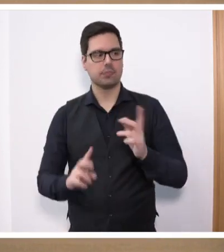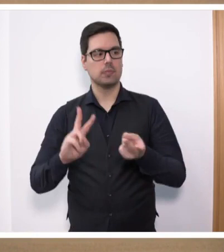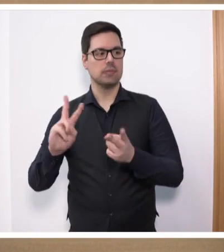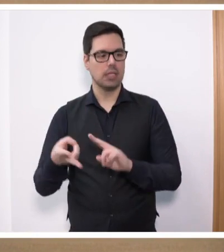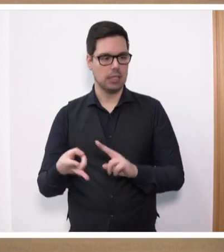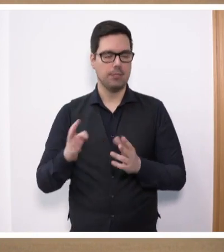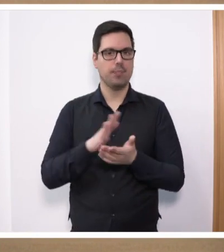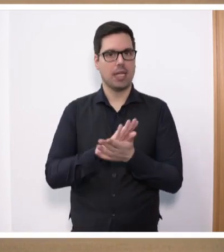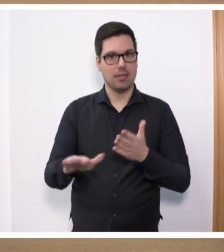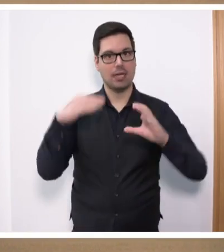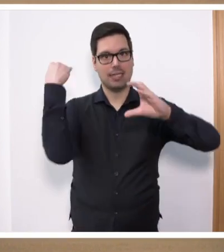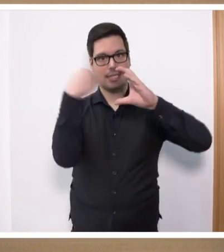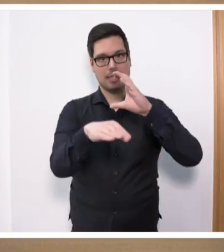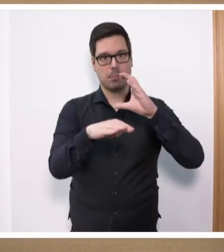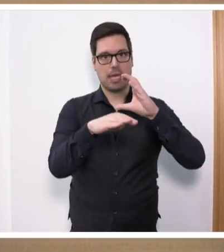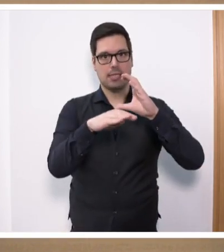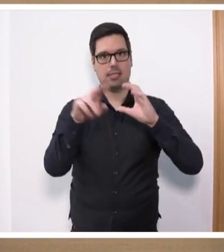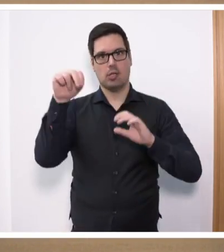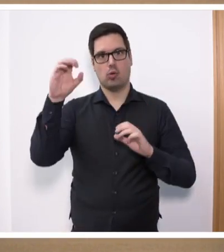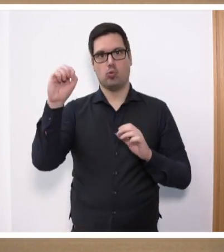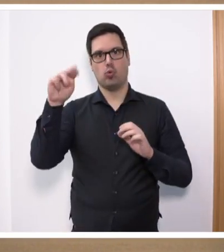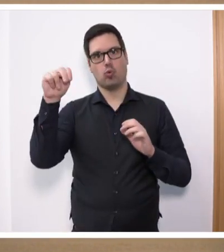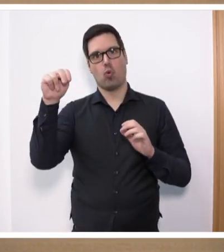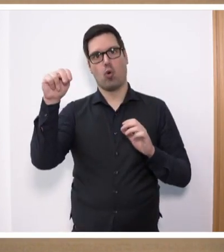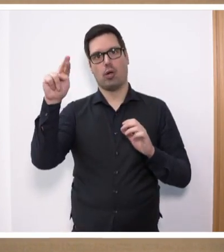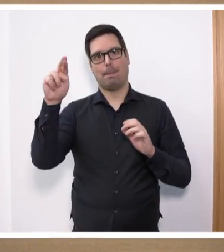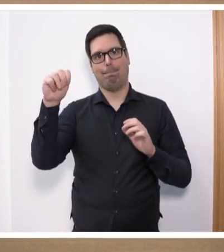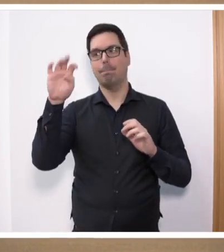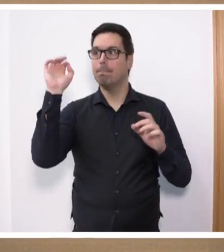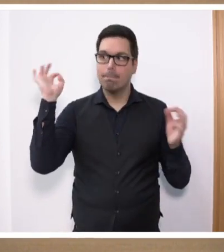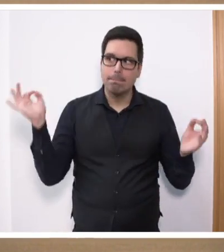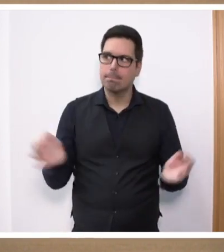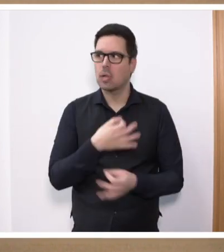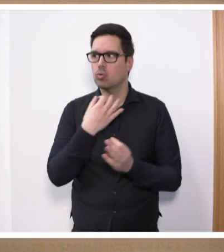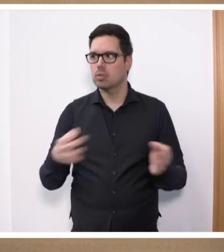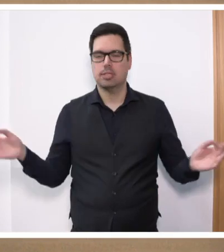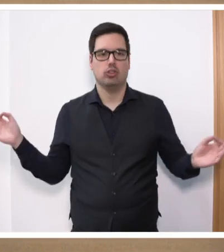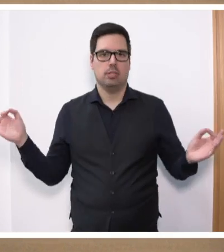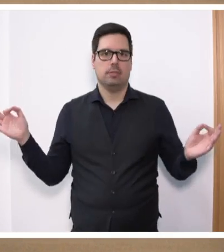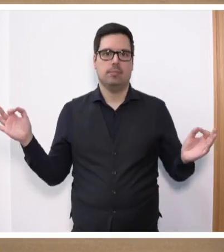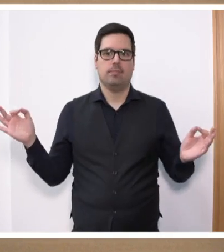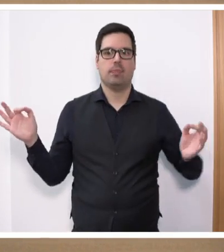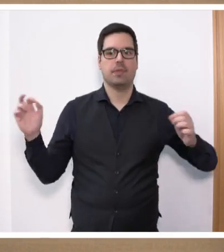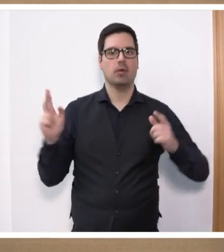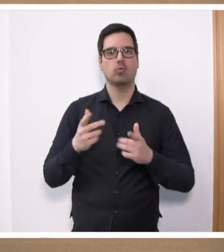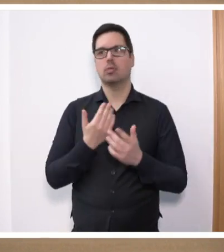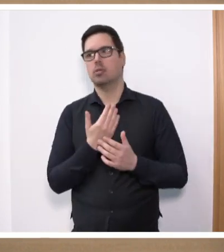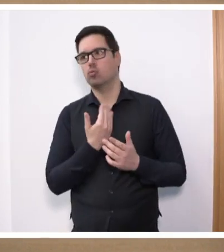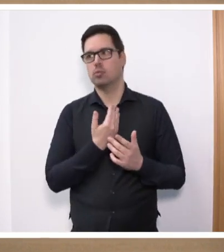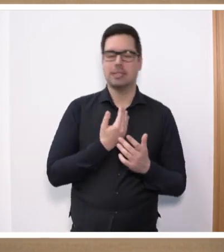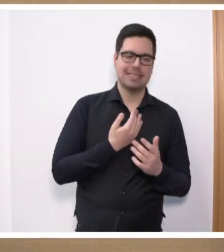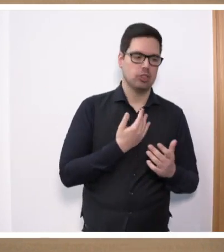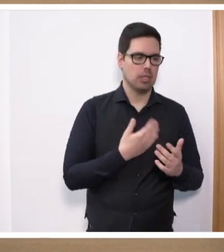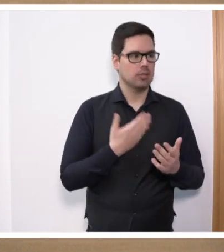in einer einfachen E-Mail, die keiner Normen bedarf, die bestenfalls aber auch nur eine unsichere und schon